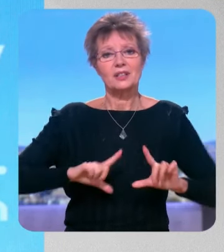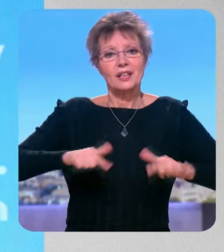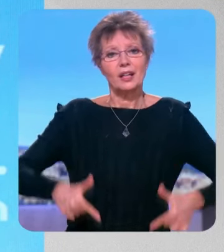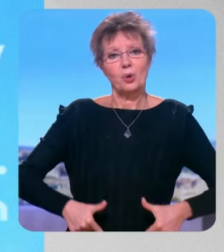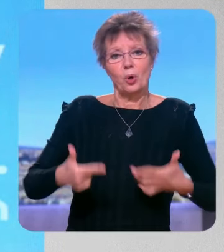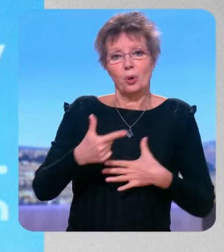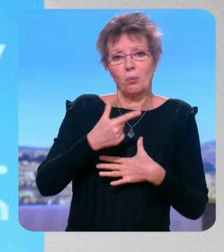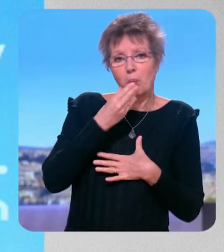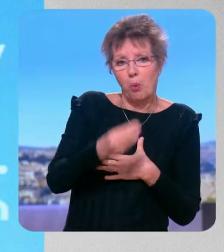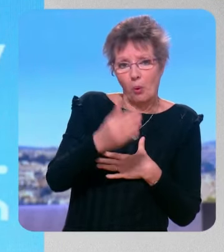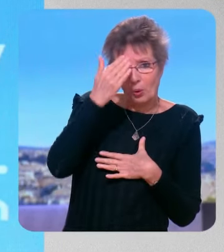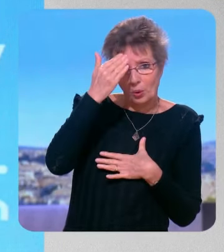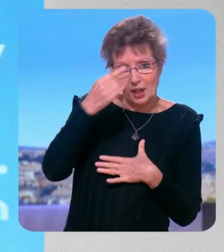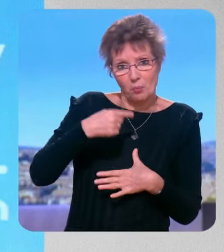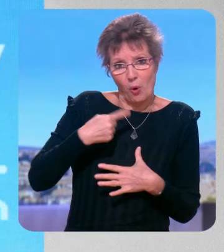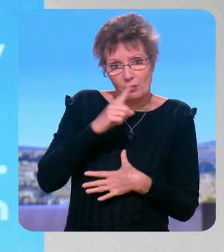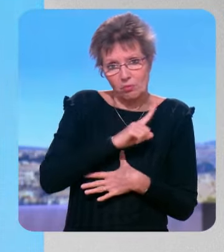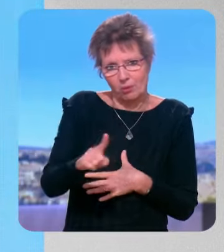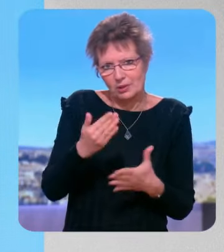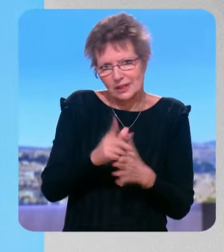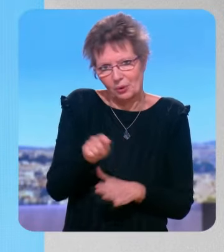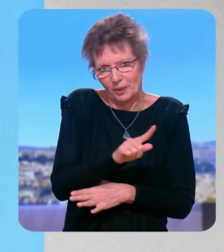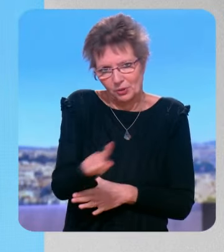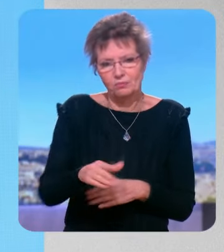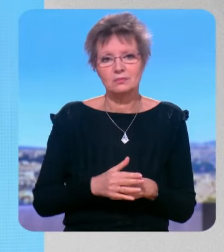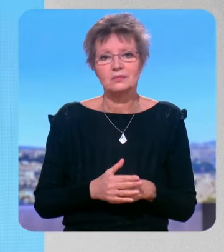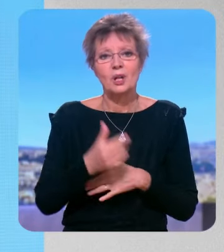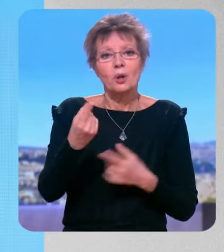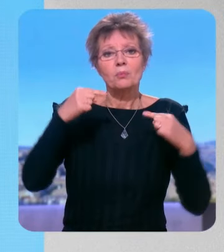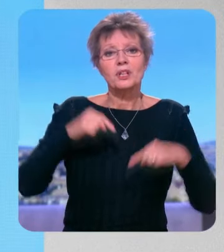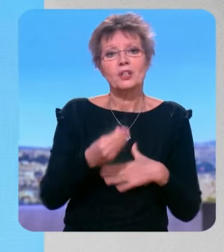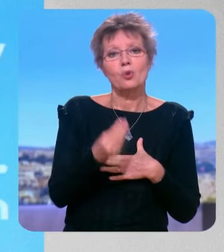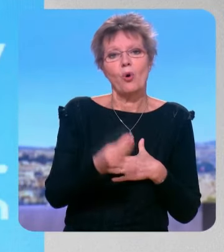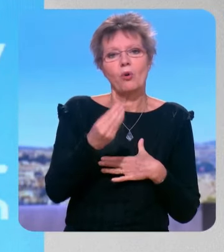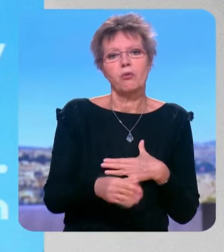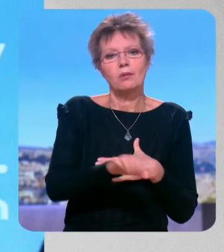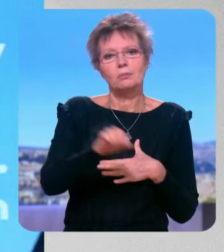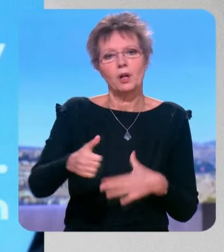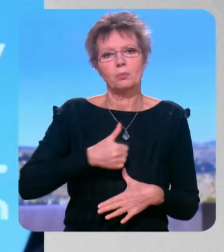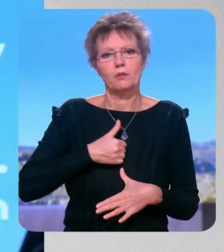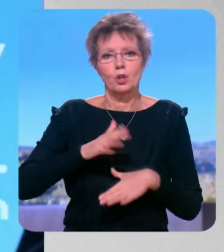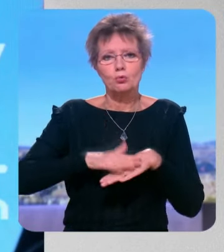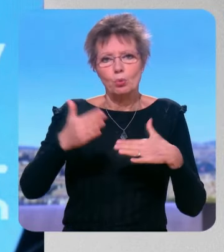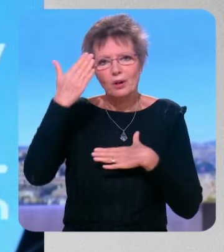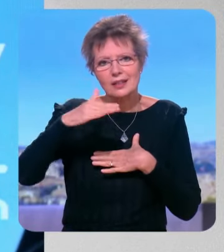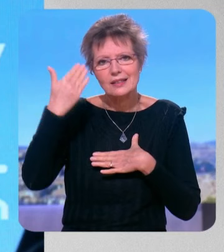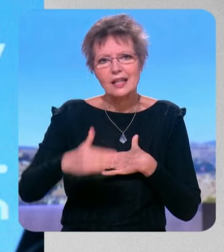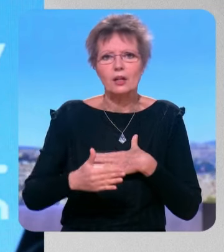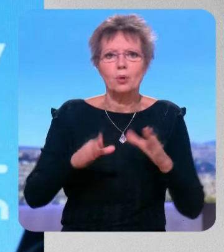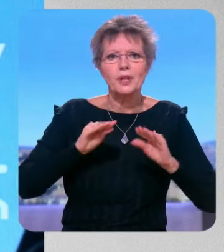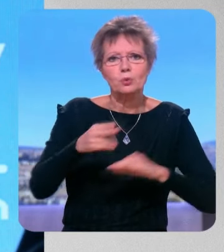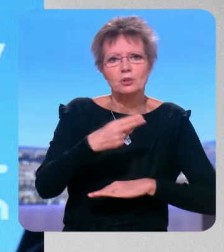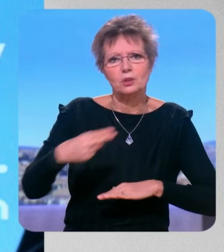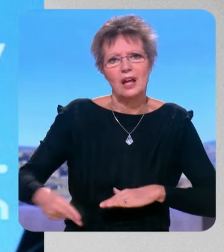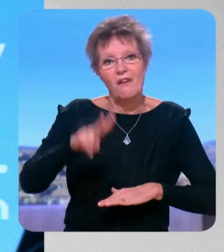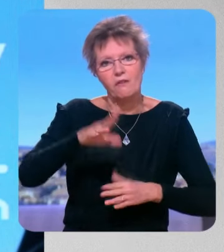on n pas besoin de savoir où sont scolarisés les enfants de la mise pour savoir qu'il un gros problème dans l'éducation nationale aujourd'hui regardez